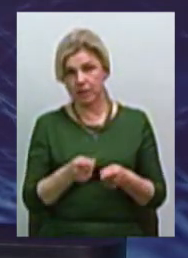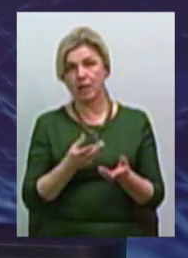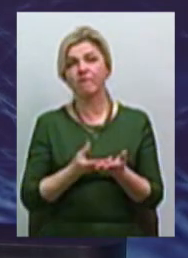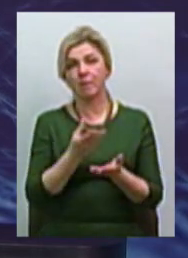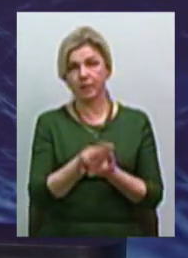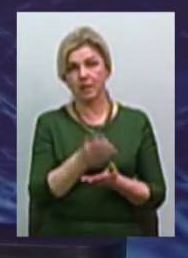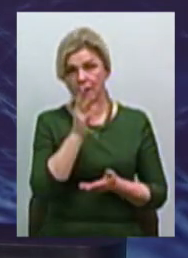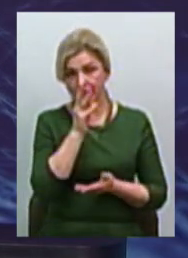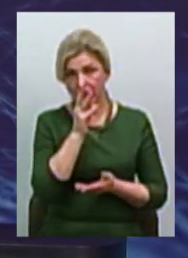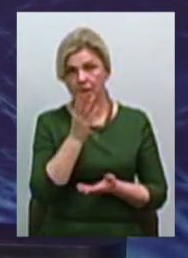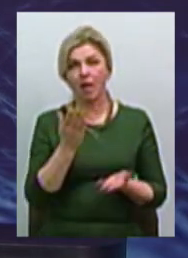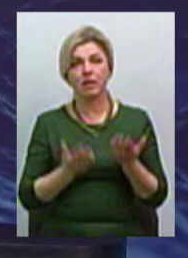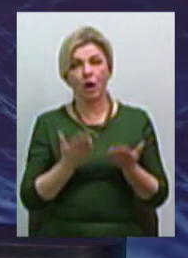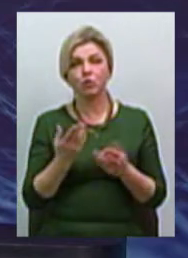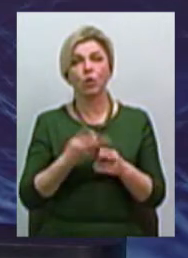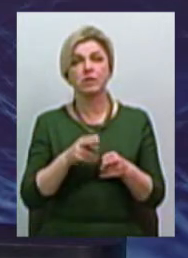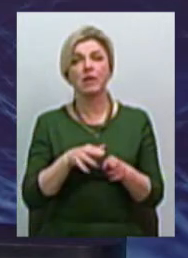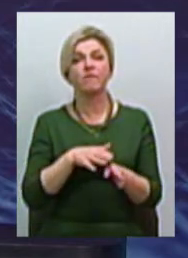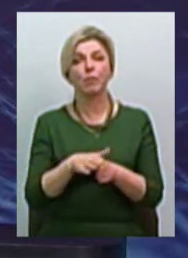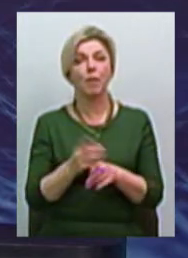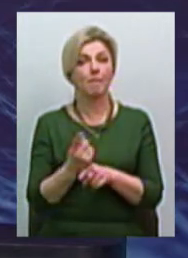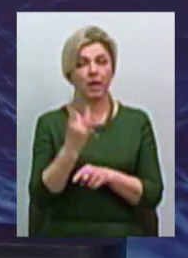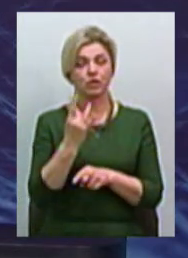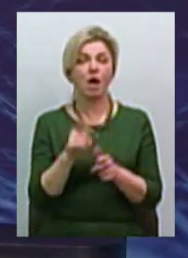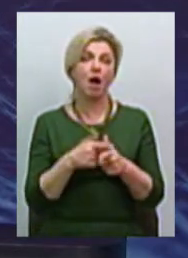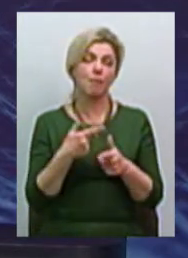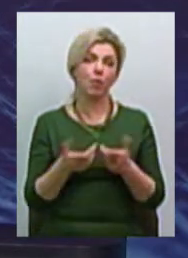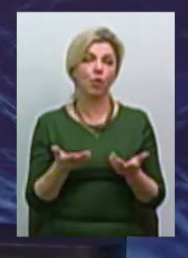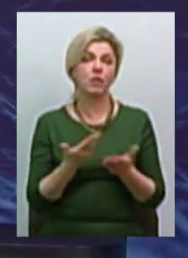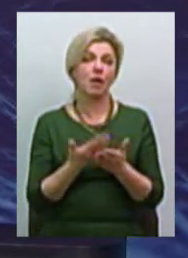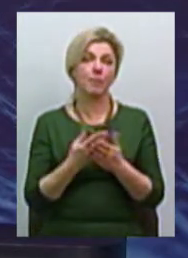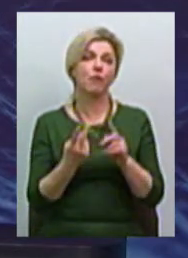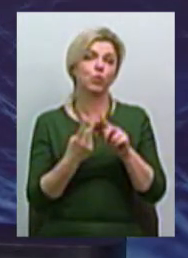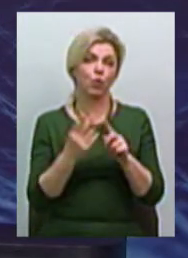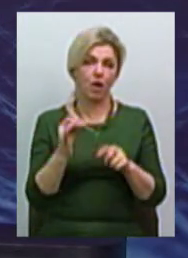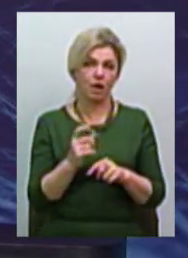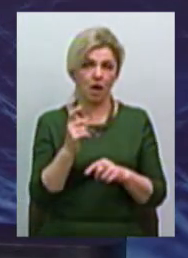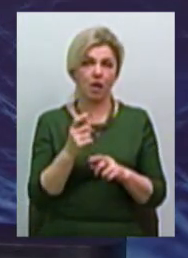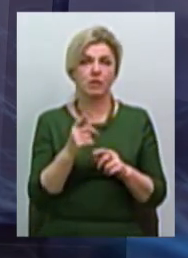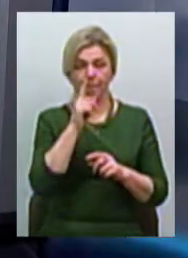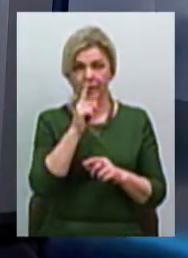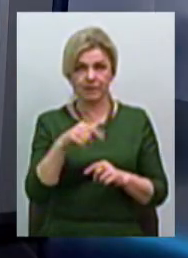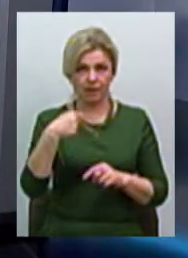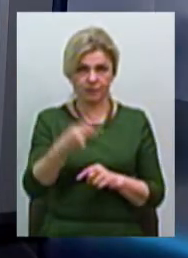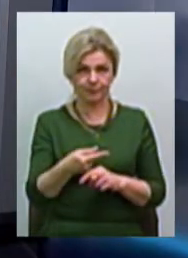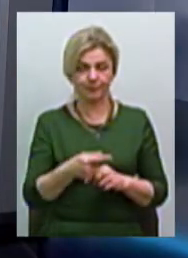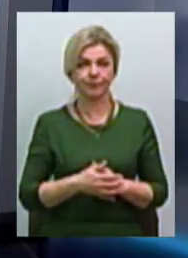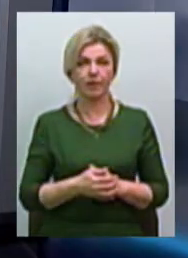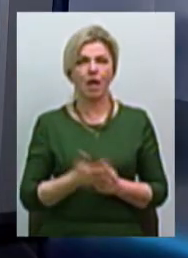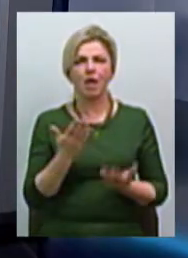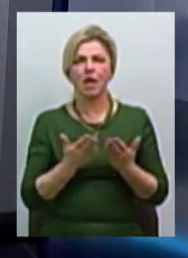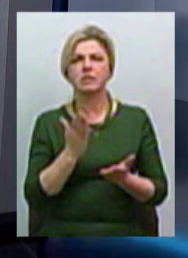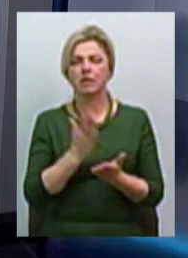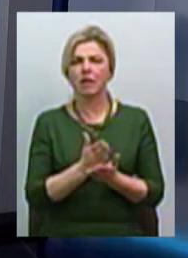заробітна плата, якщо це відбувається вперше або там, наприклад, другий дат, якийсь місяць. Якщо є злосні